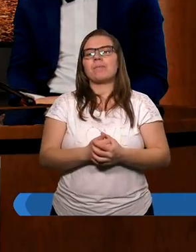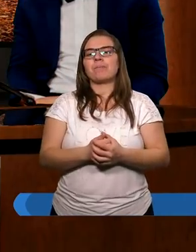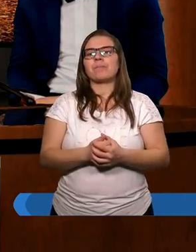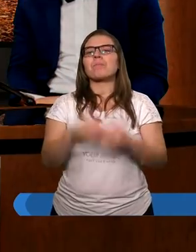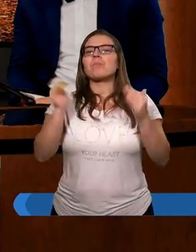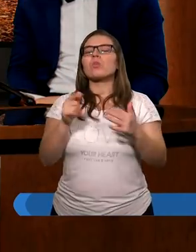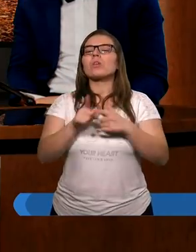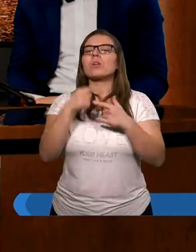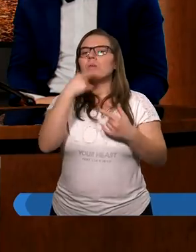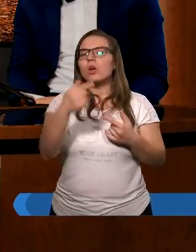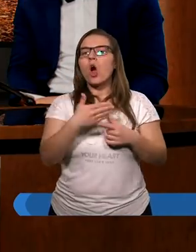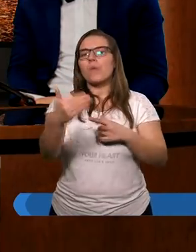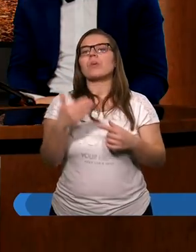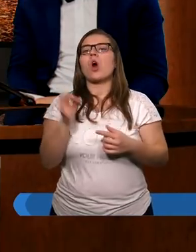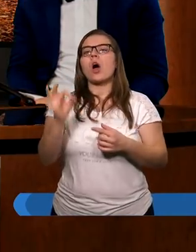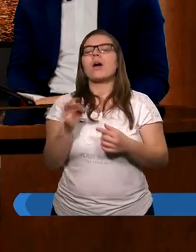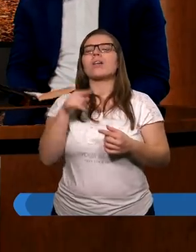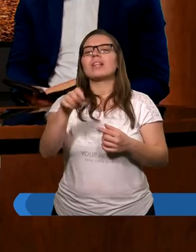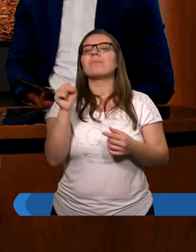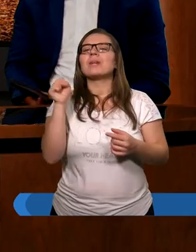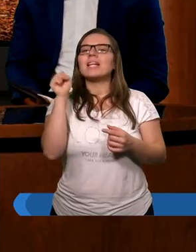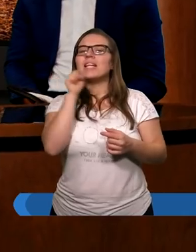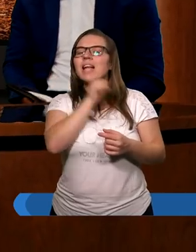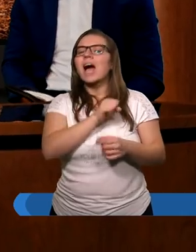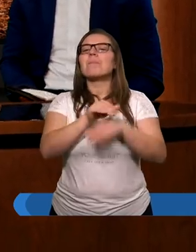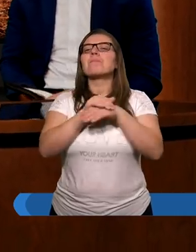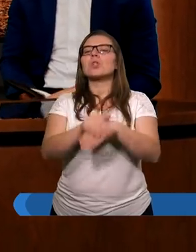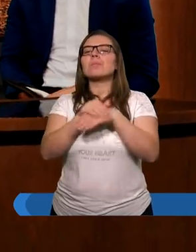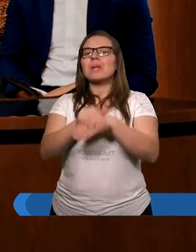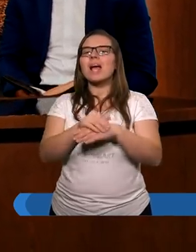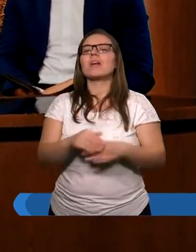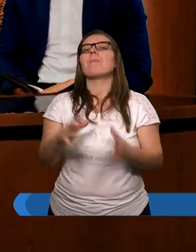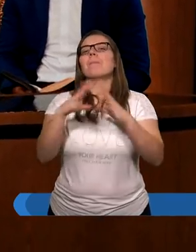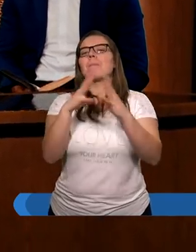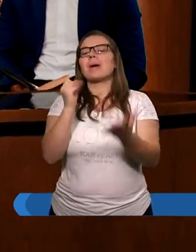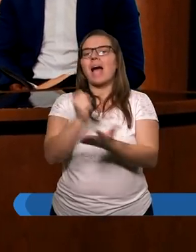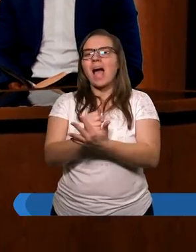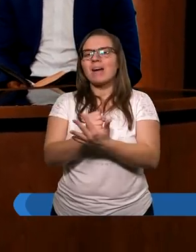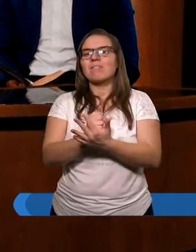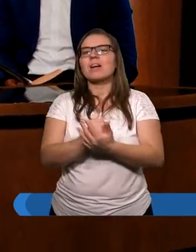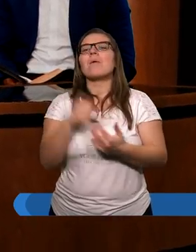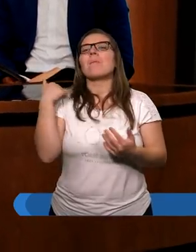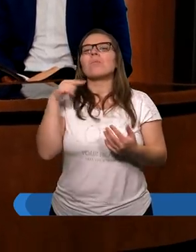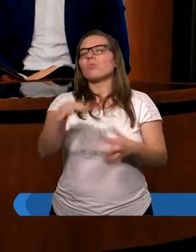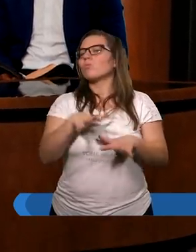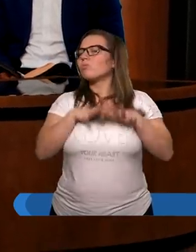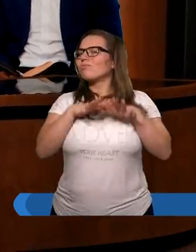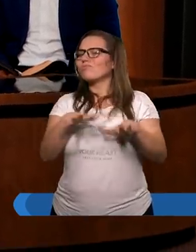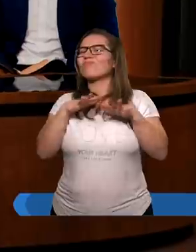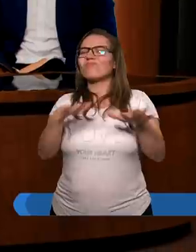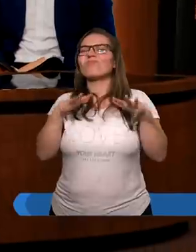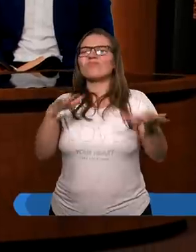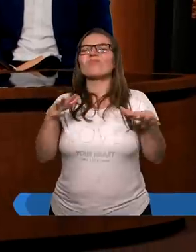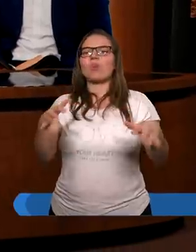jeszcze o tym starym przymierzu. Prawie było tam mnóstwo